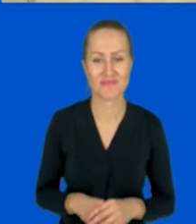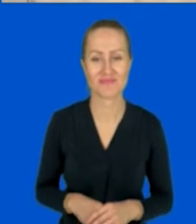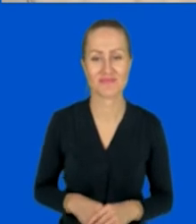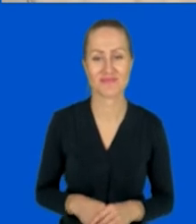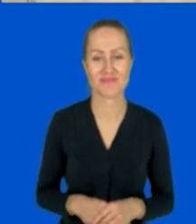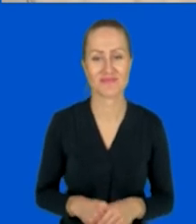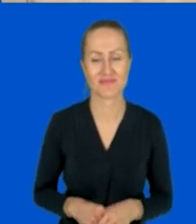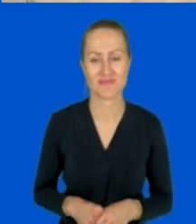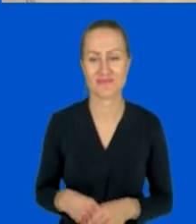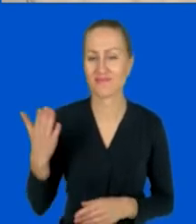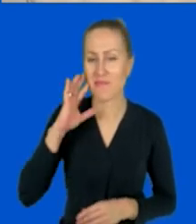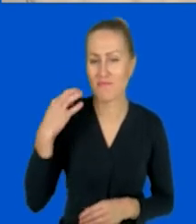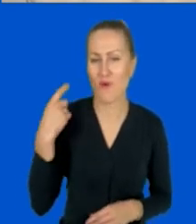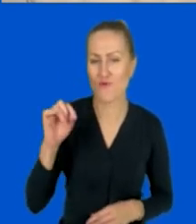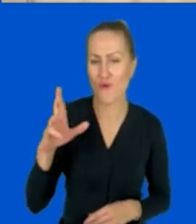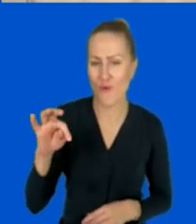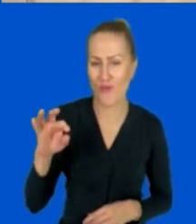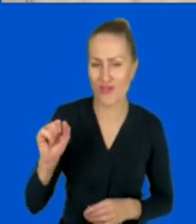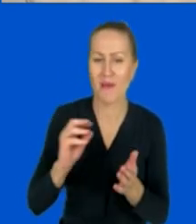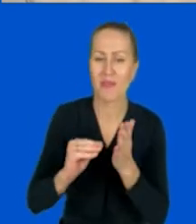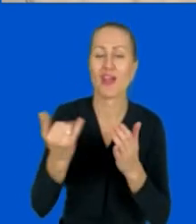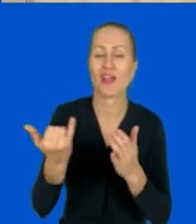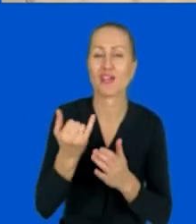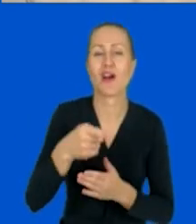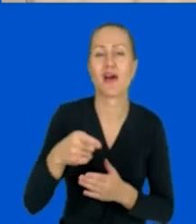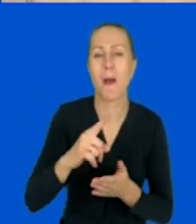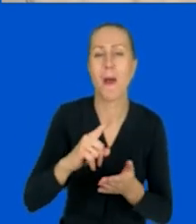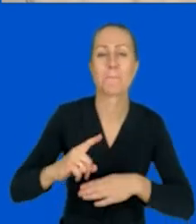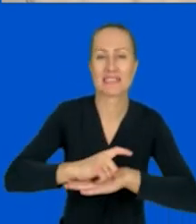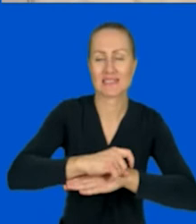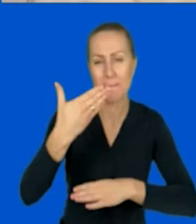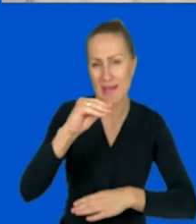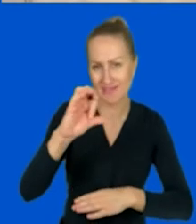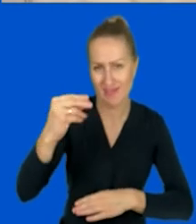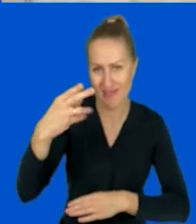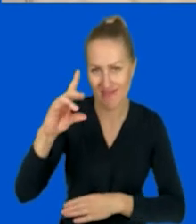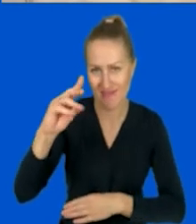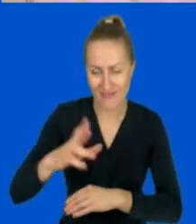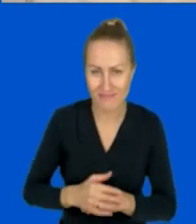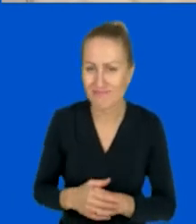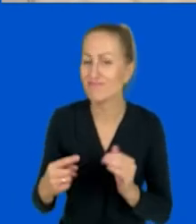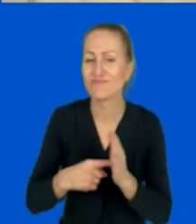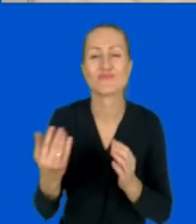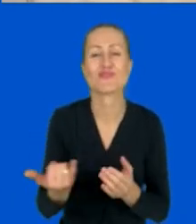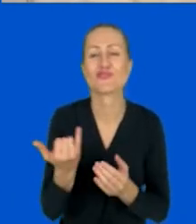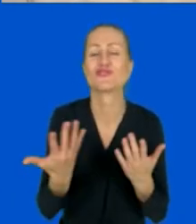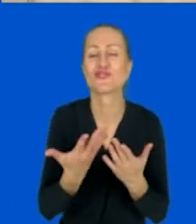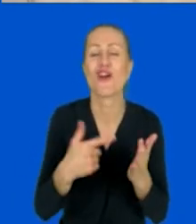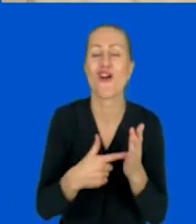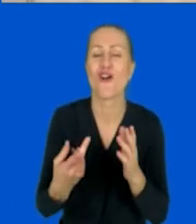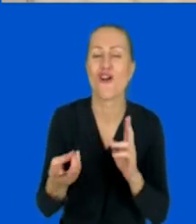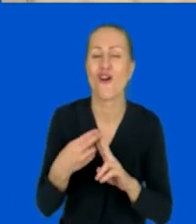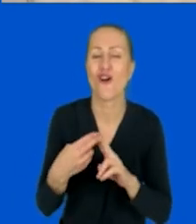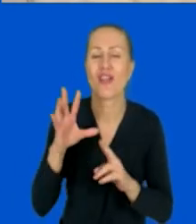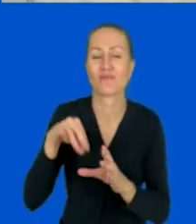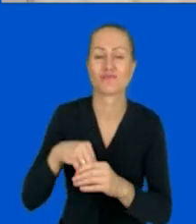O, pani Dorota jeszcze pisze, że kliknik Messenger. Okej. Chodzi o to, gdzie się spotykacie. No tak, oczywiście. Czy